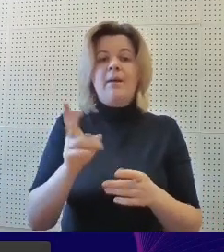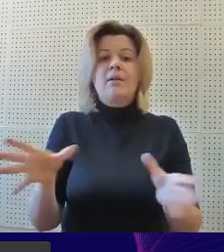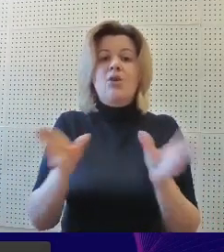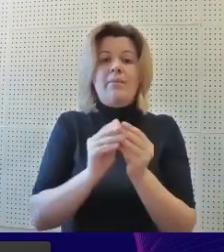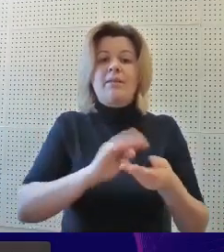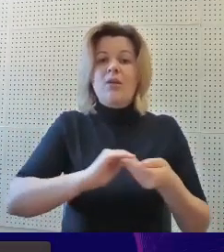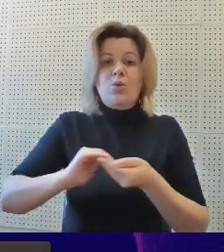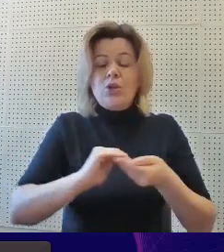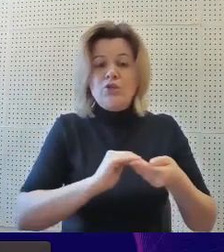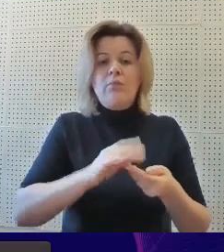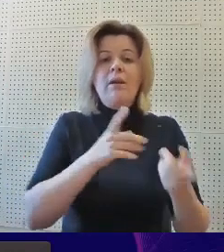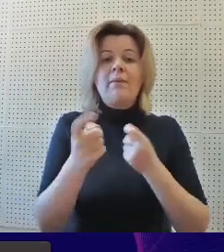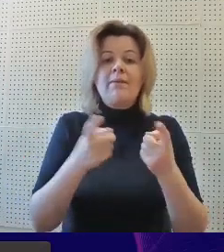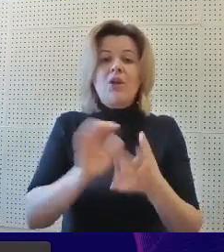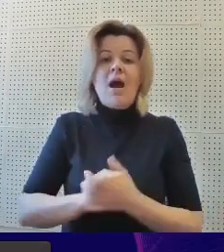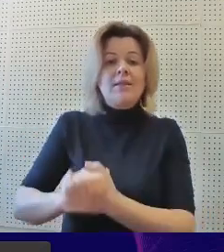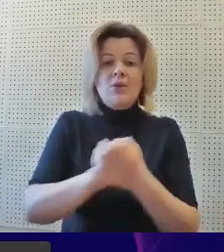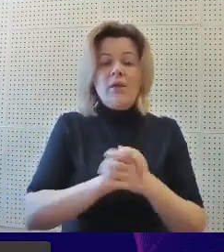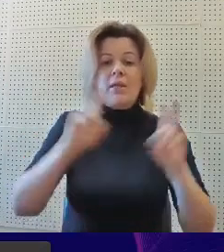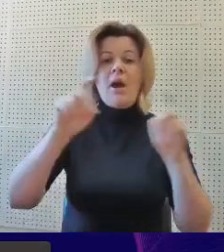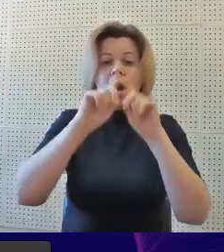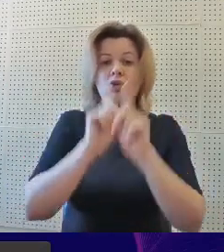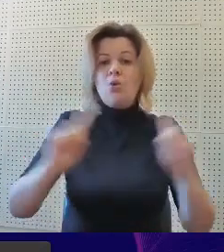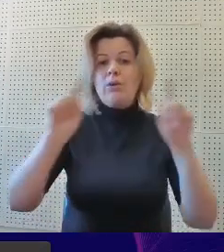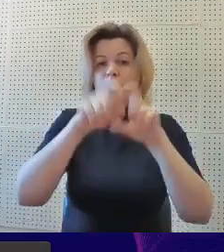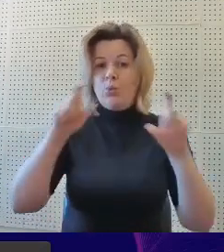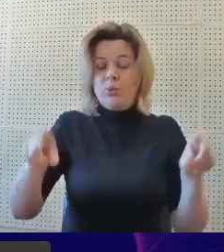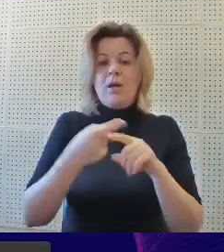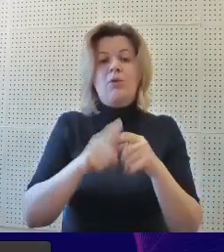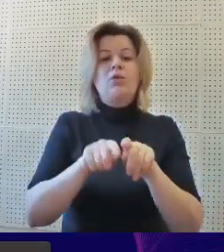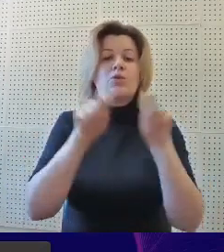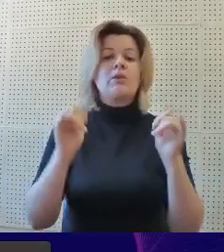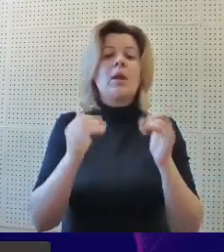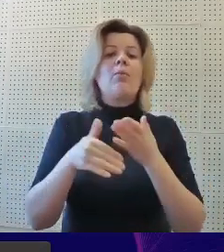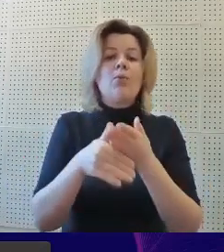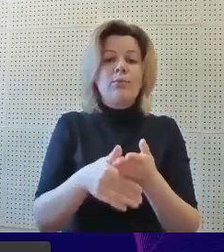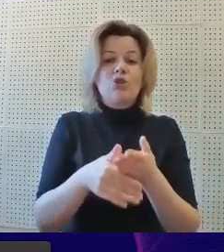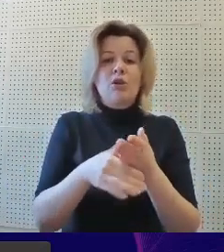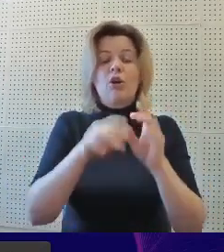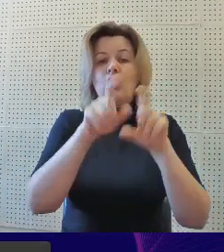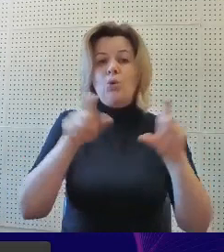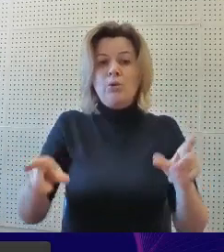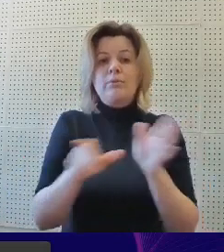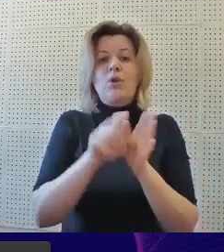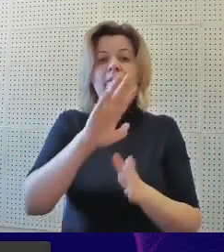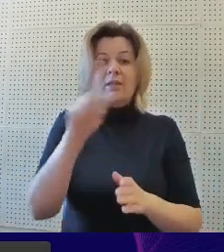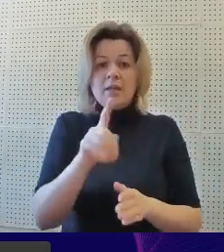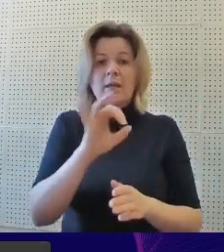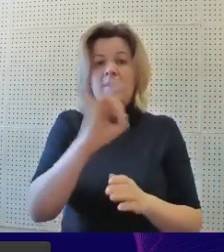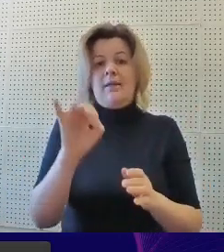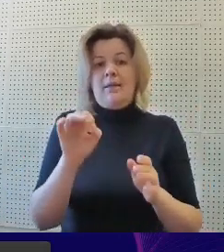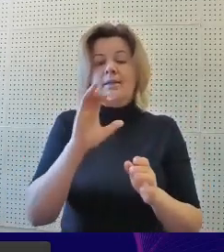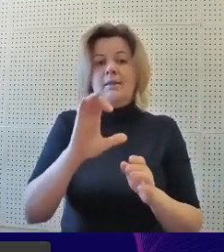К сотрудничеству были привлечены ассоциации «Особые люди», которая создана для помощи людям